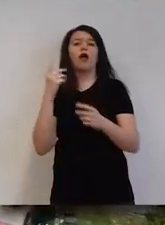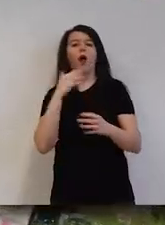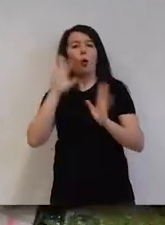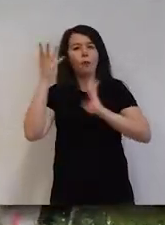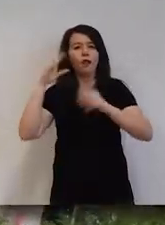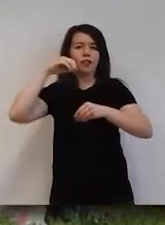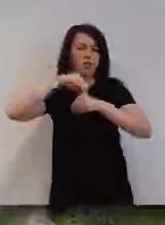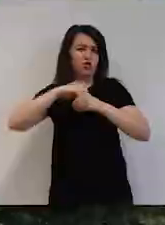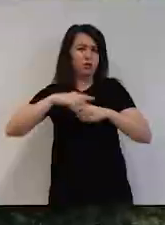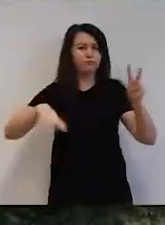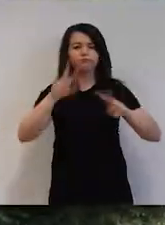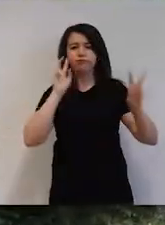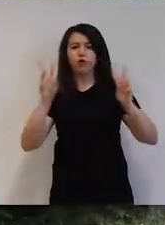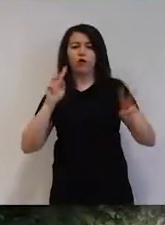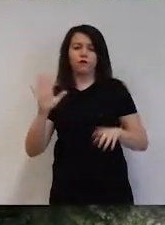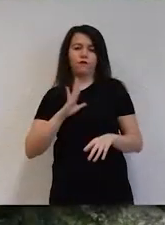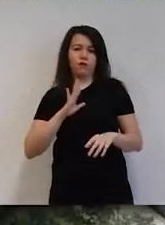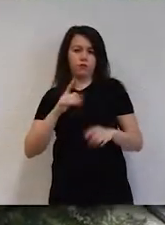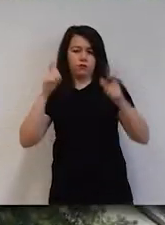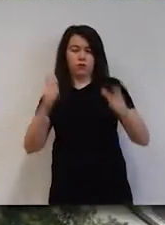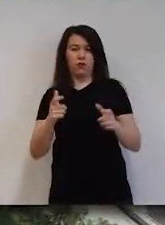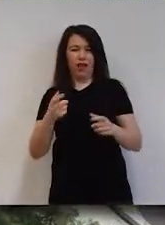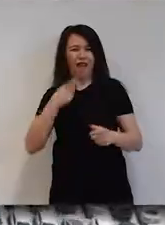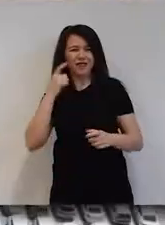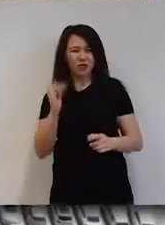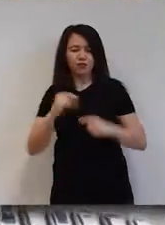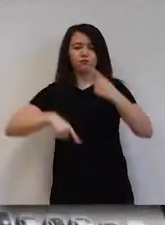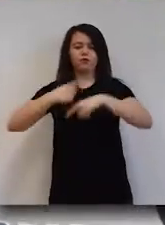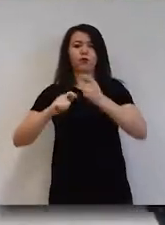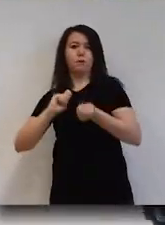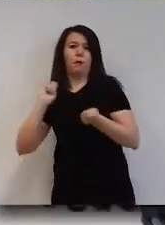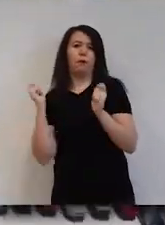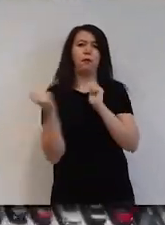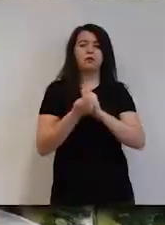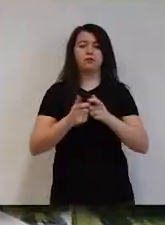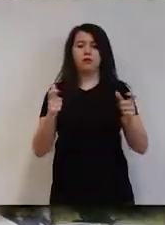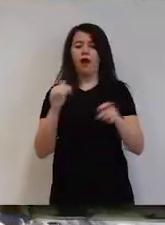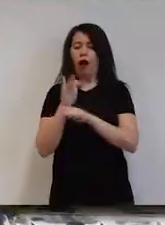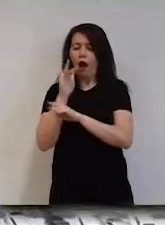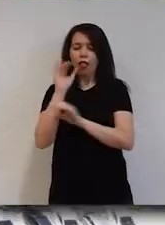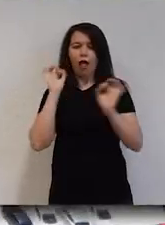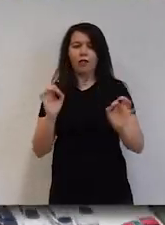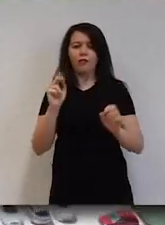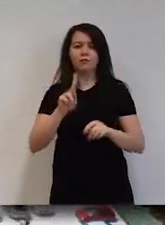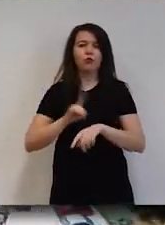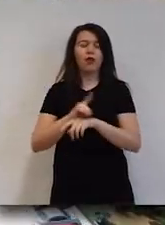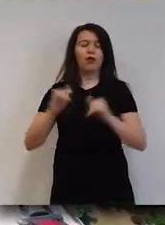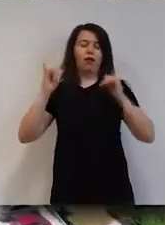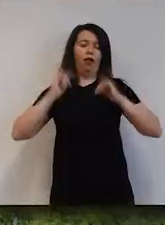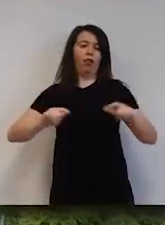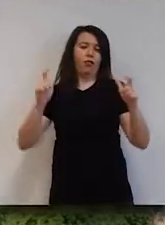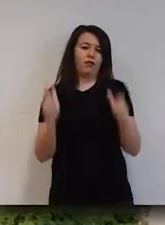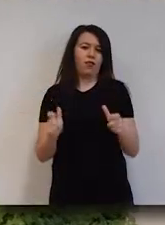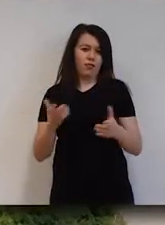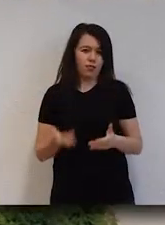dokusu ile geçmişten geleceği köprü, çöl ortasında vaha, sadece yaşamayan, yaşatmak için 24 saat